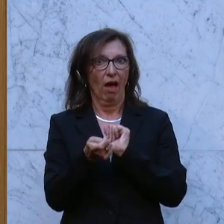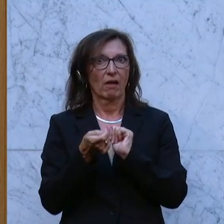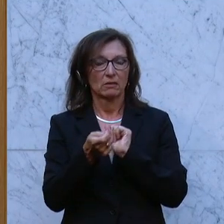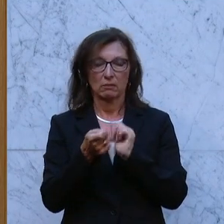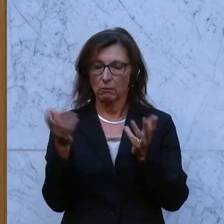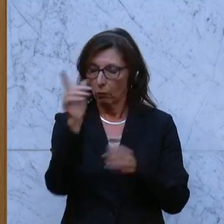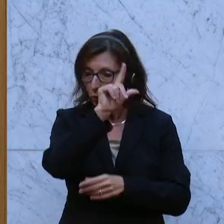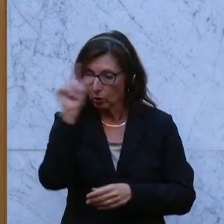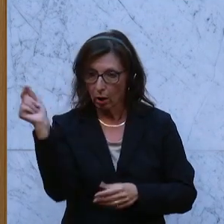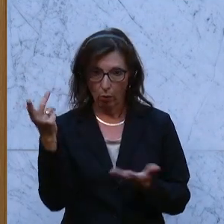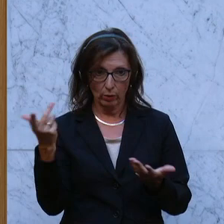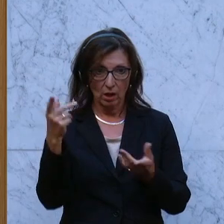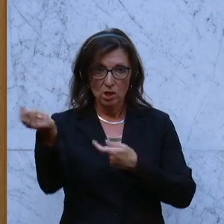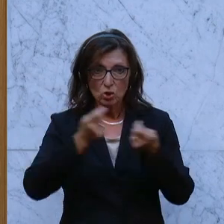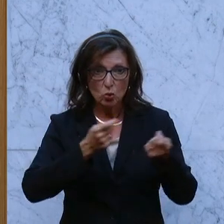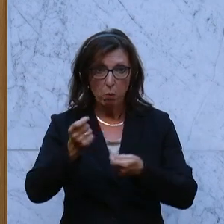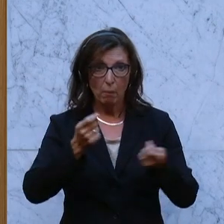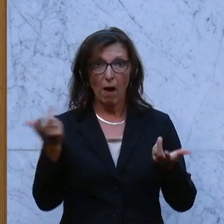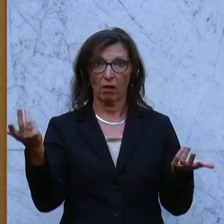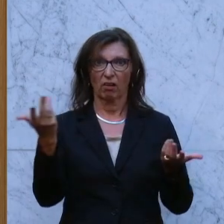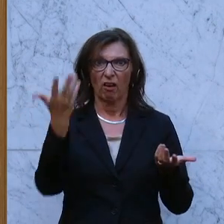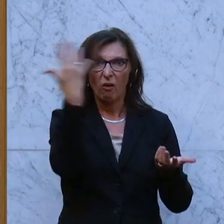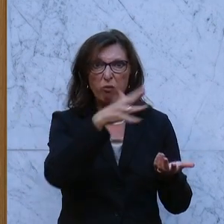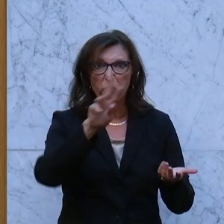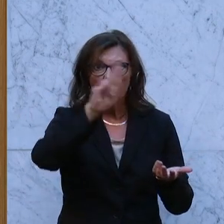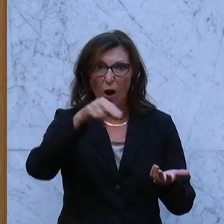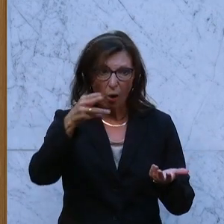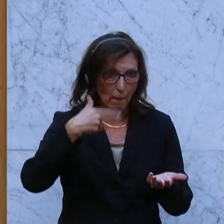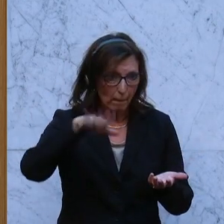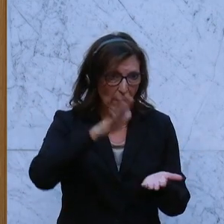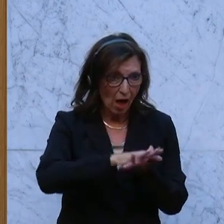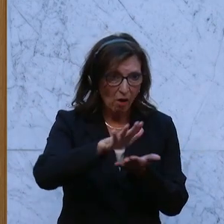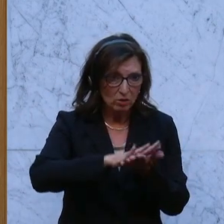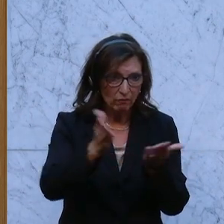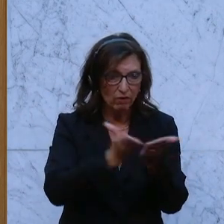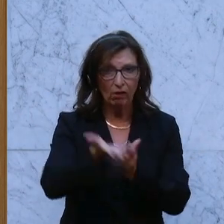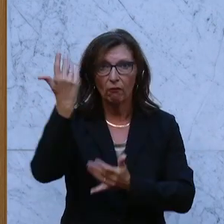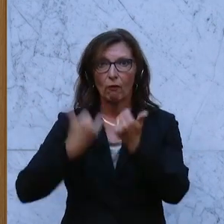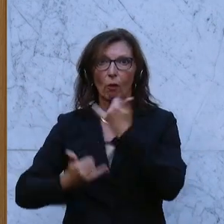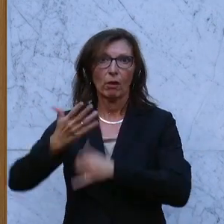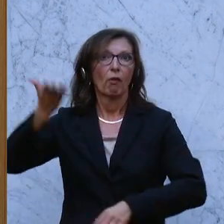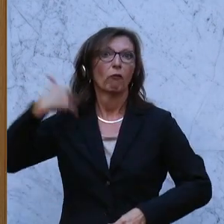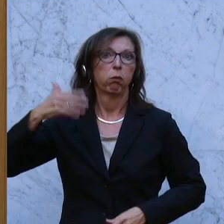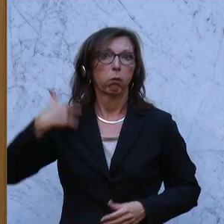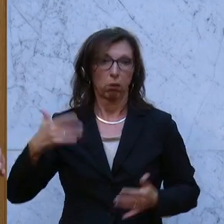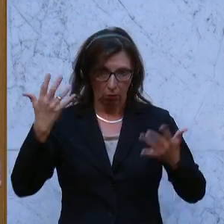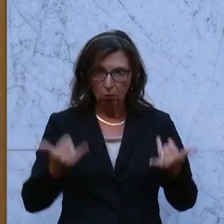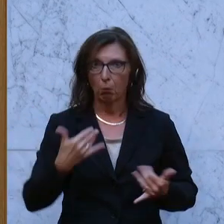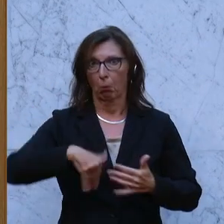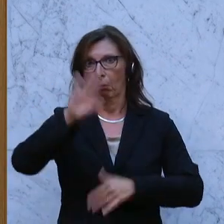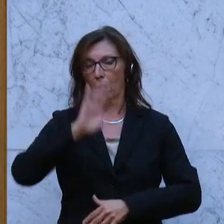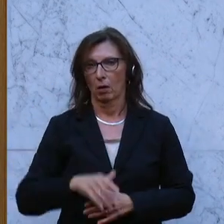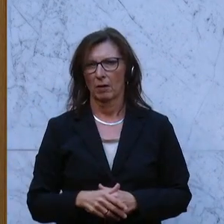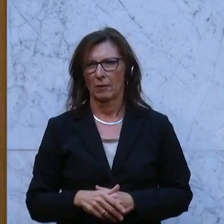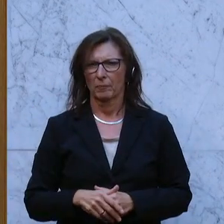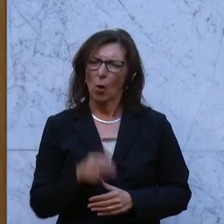500 Euro mehr im Supermarkt ausgeben im Vergleich zum Vorjahr oder zu den Vorjahren. Und wissen Sie, was